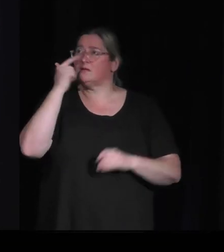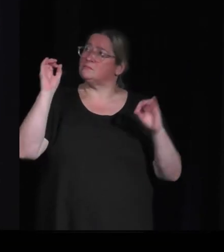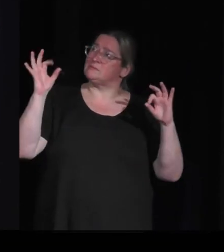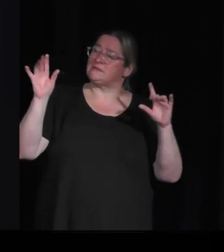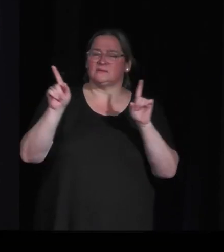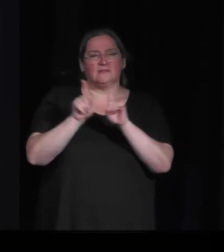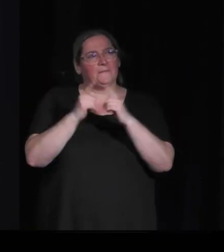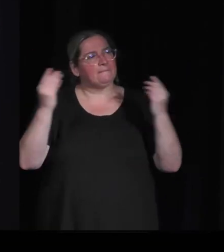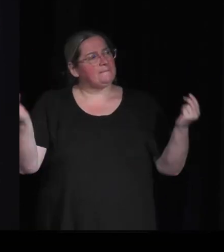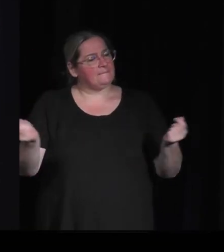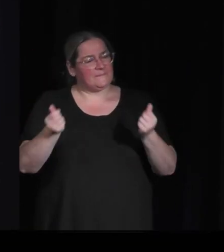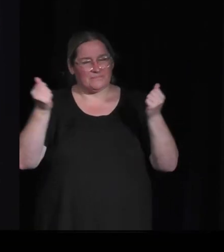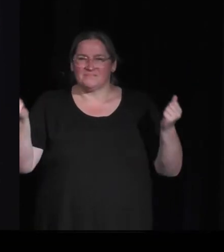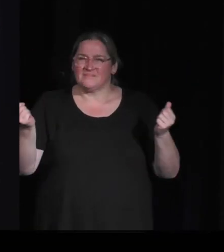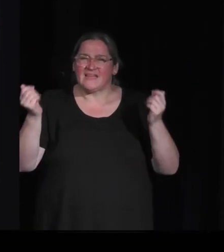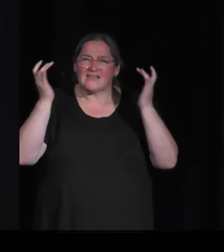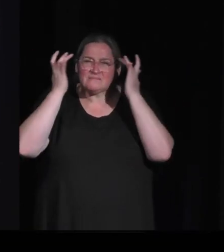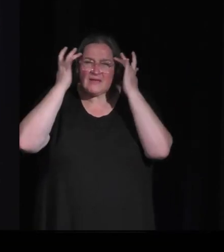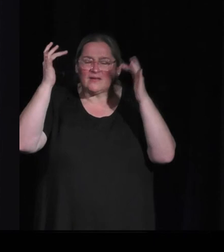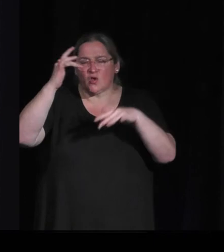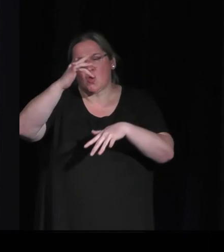une expérience, comment dire...